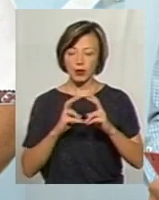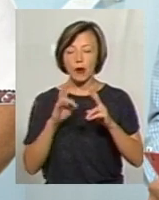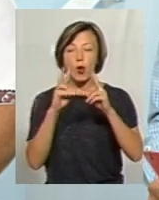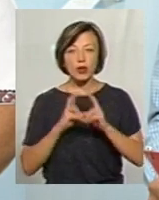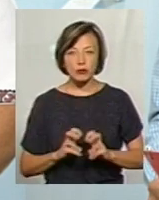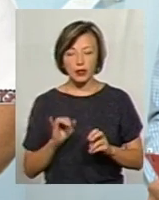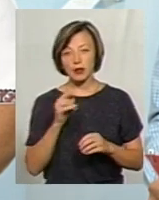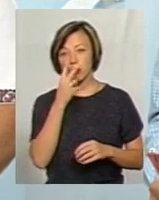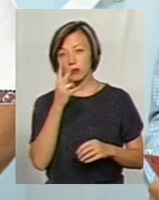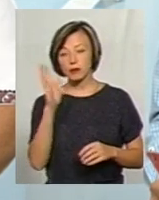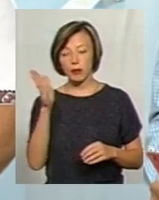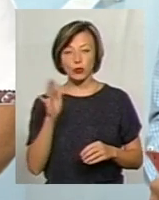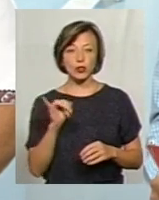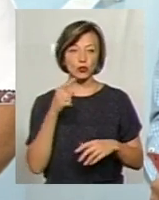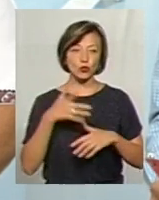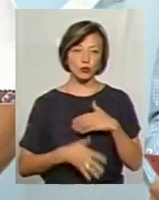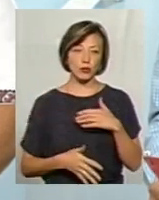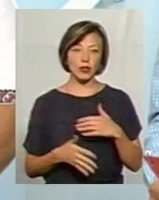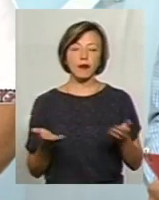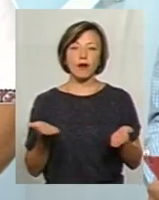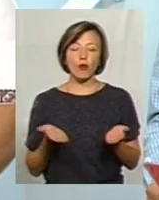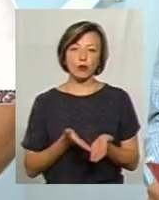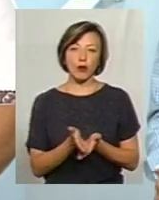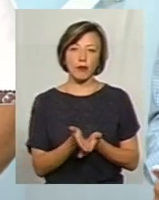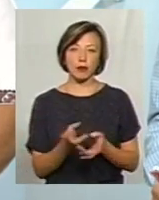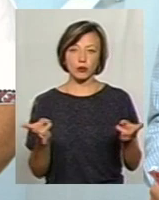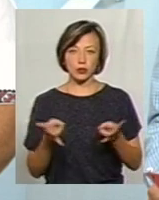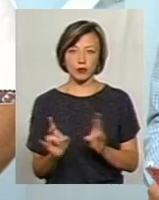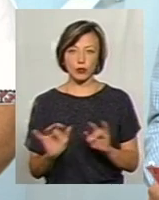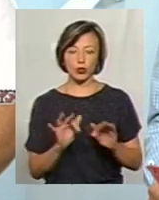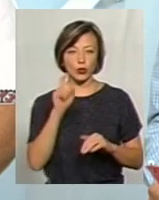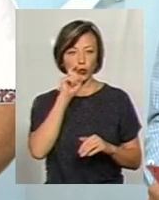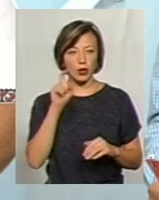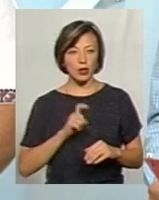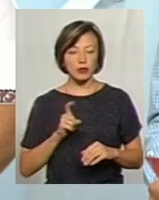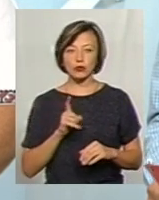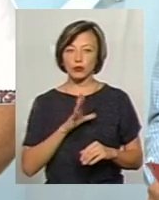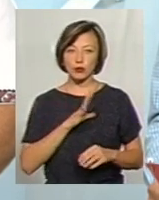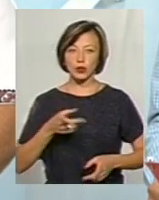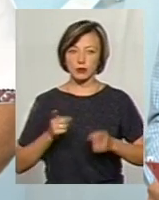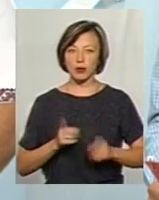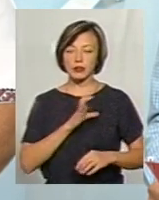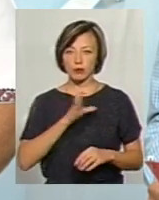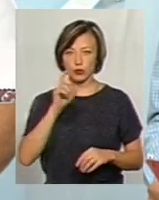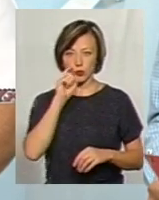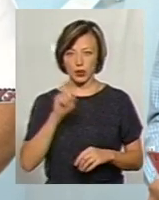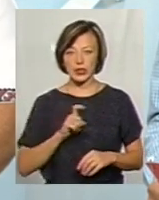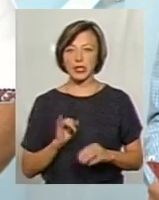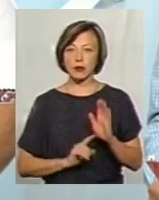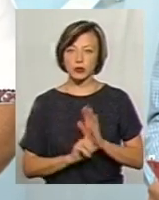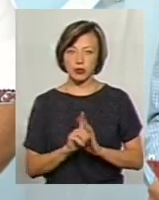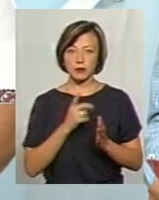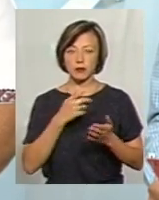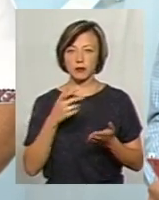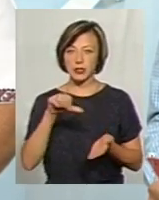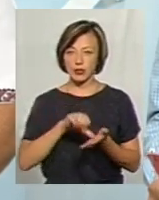зазирнути, можливо, майбутнє, і зрозуміти, в якому напрямку слід рухатись України, щоб бути справді заможньою Україною. Ну і для початку